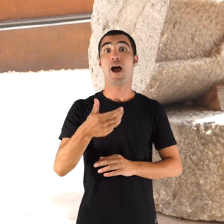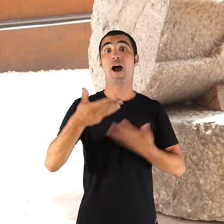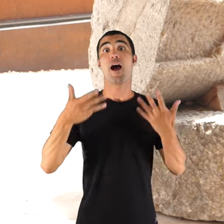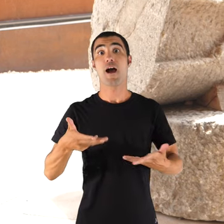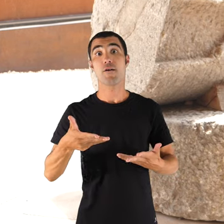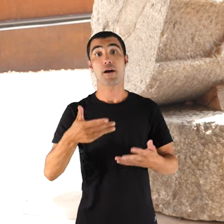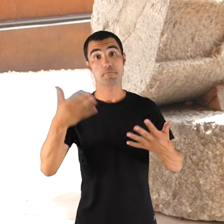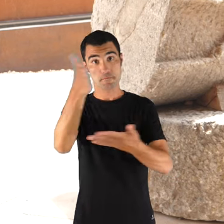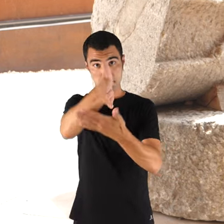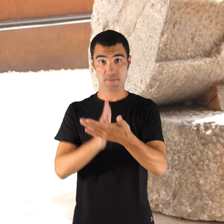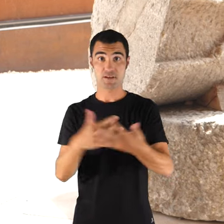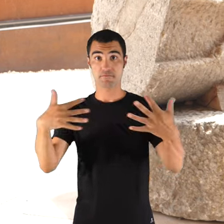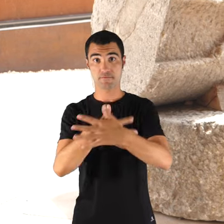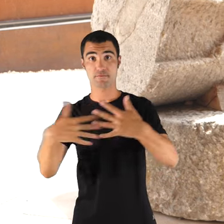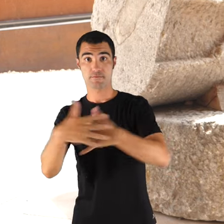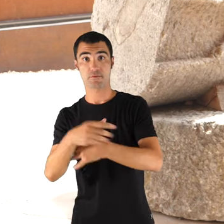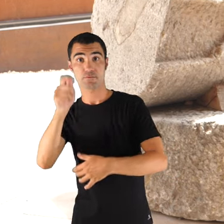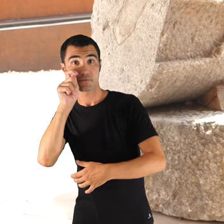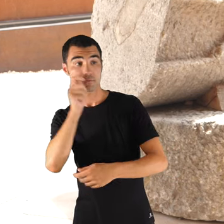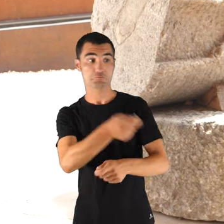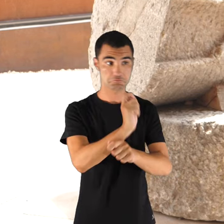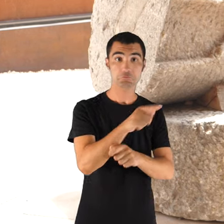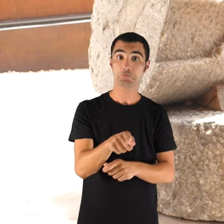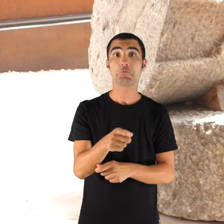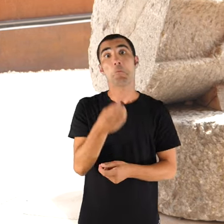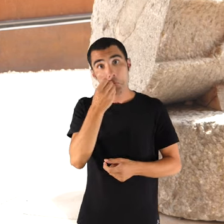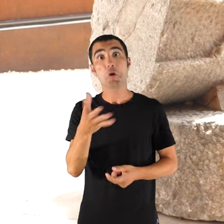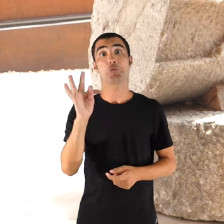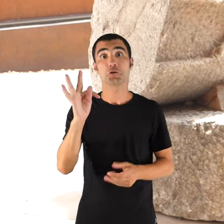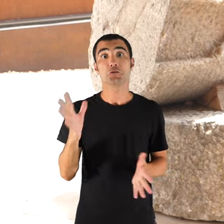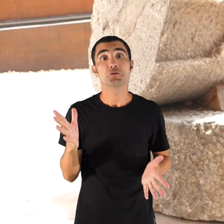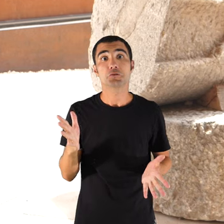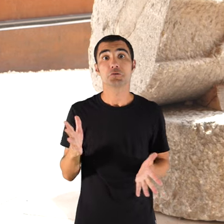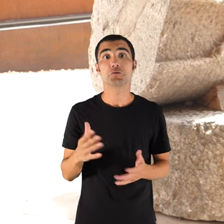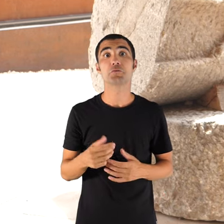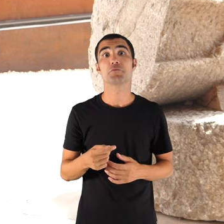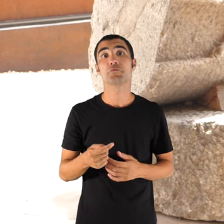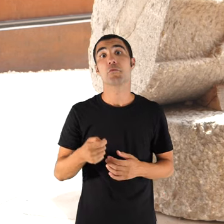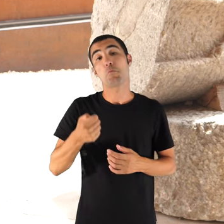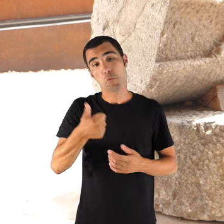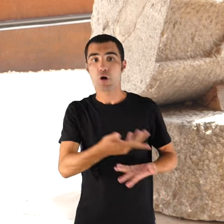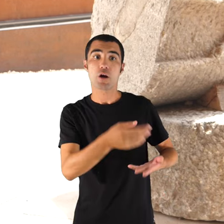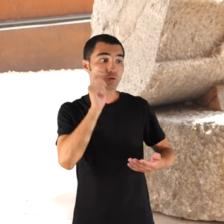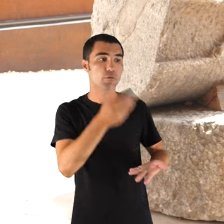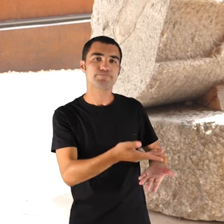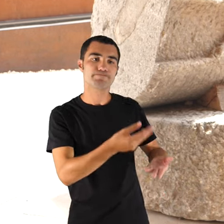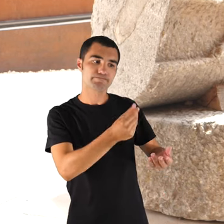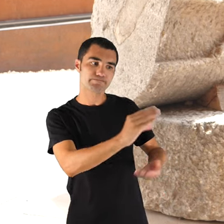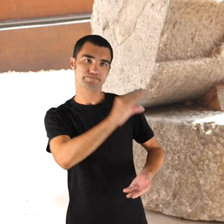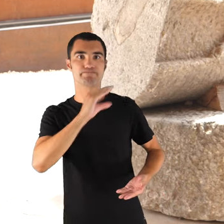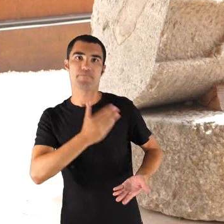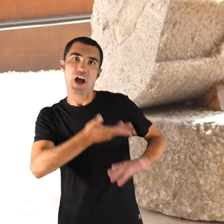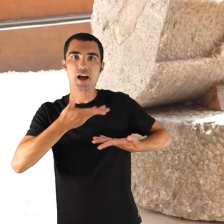és una bona cosa, és una mica d'ajuda que